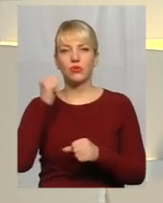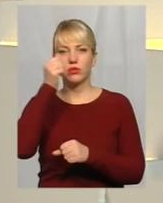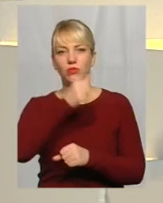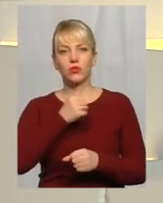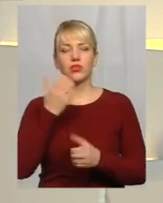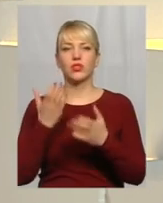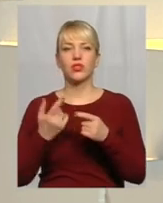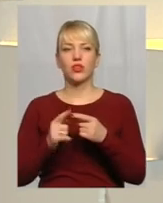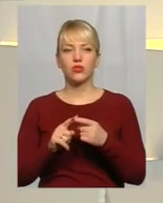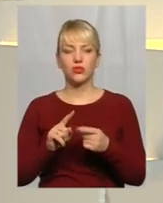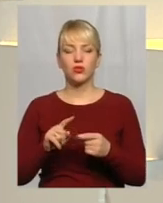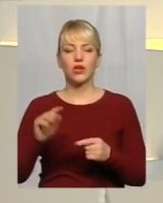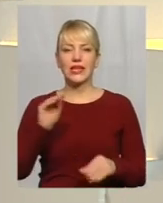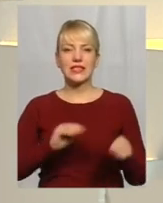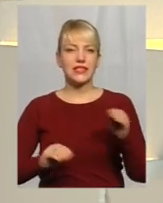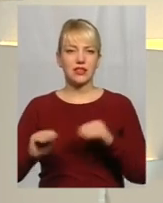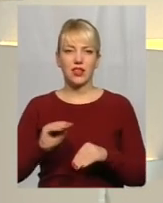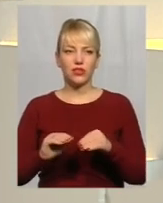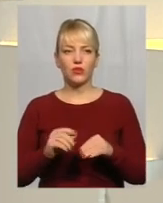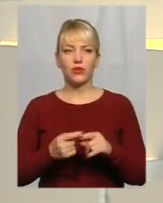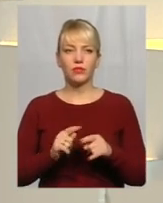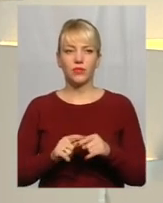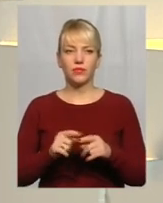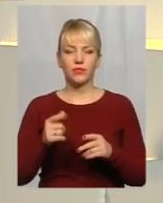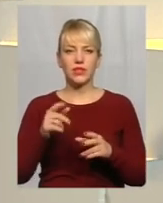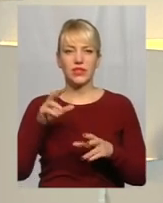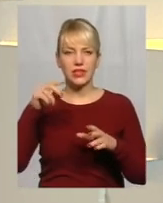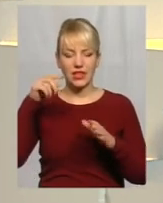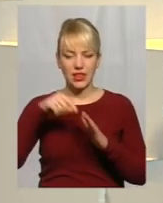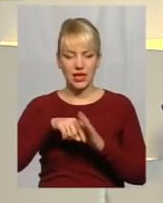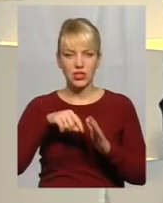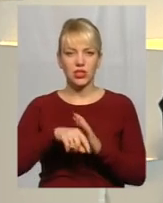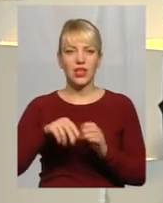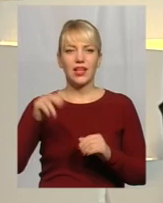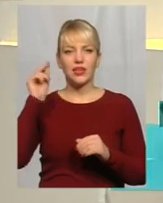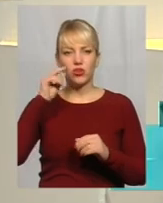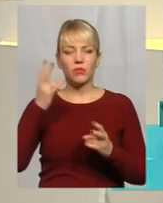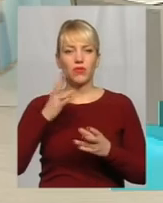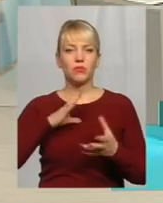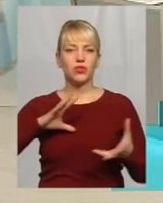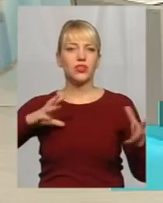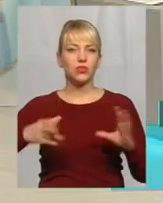цю складову маємо, теоретично ми маємо бачити результат Так,